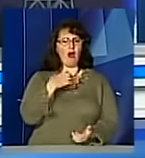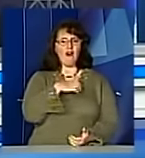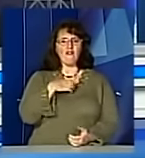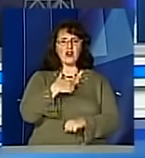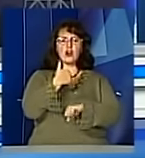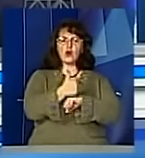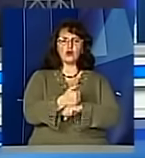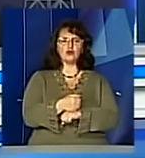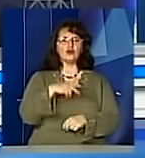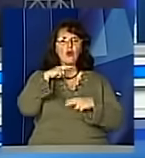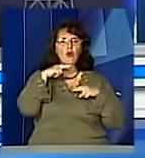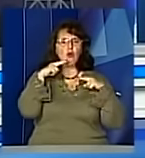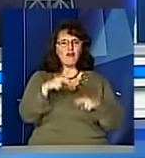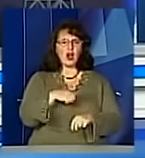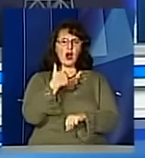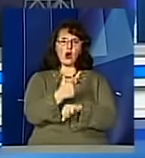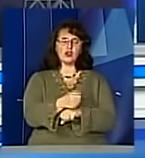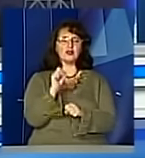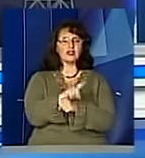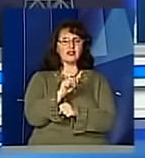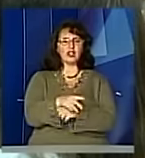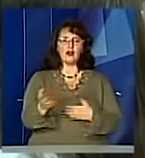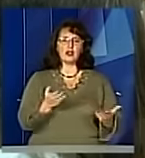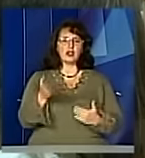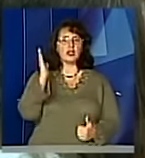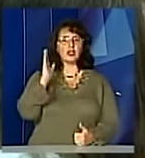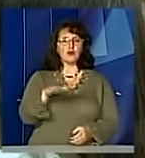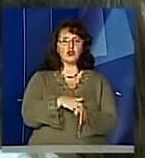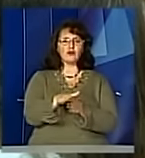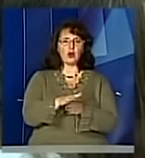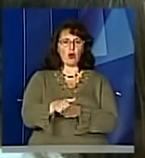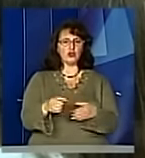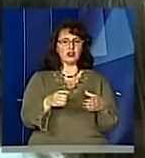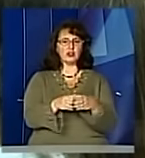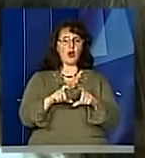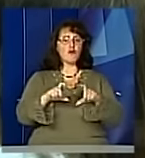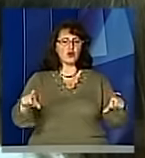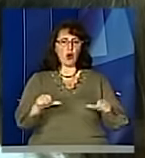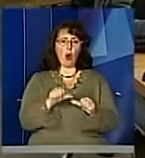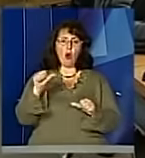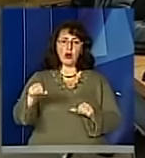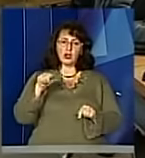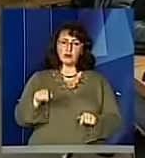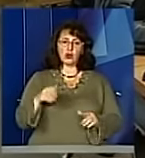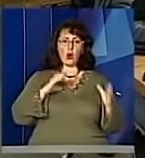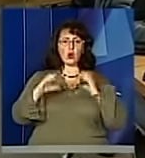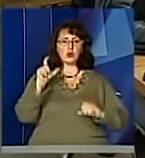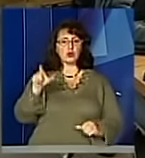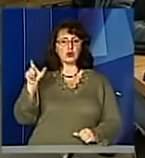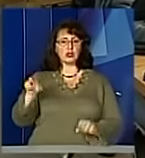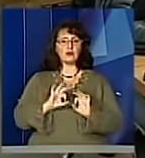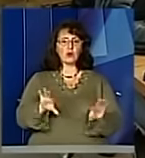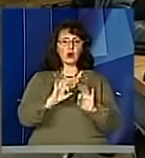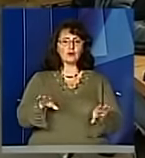розвитку системи та основним завданням, які буде виконувати відповідне бюро. Окрім того, студентам розповіли про